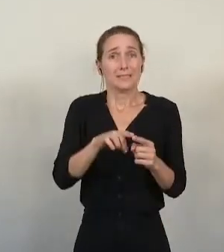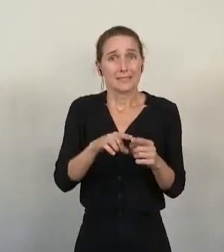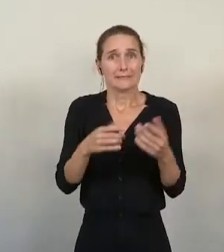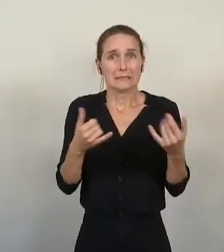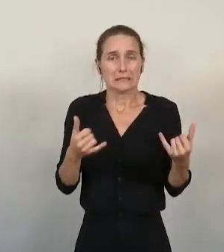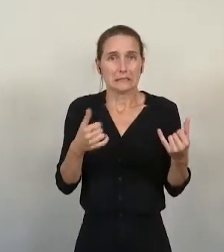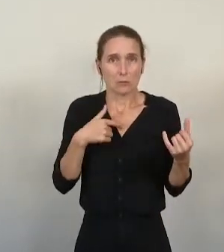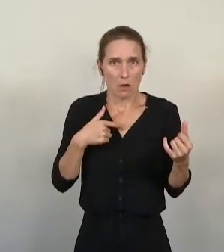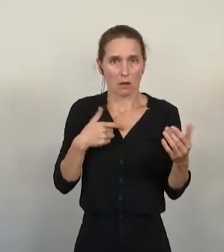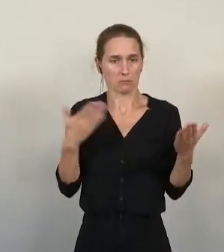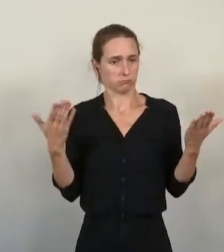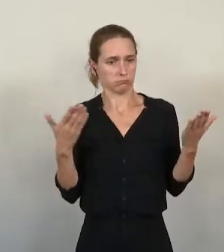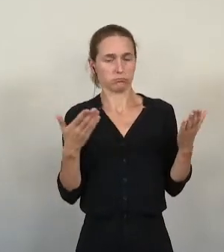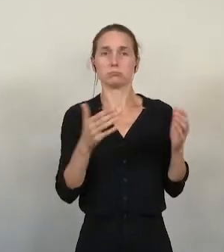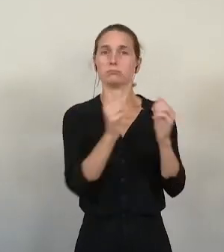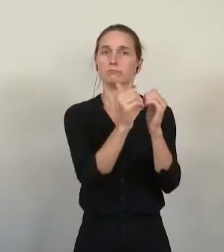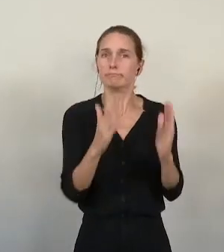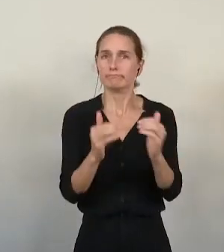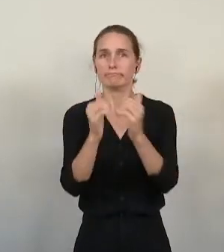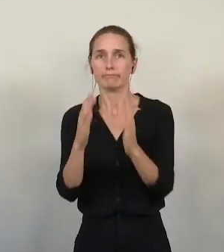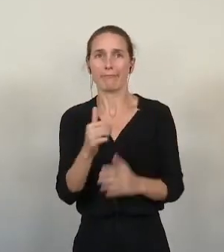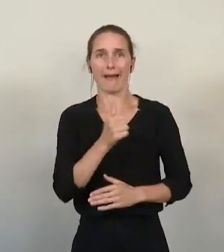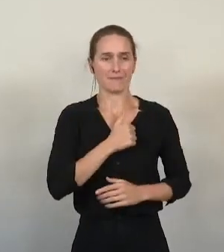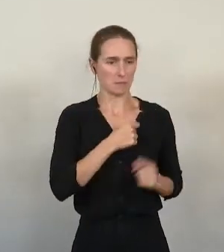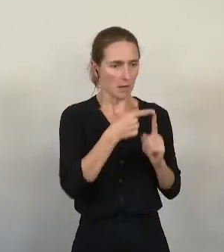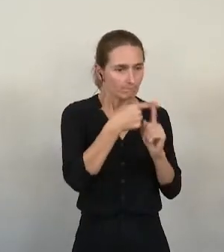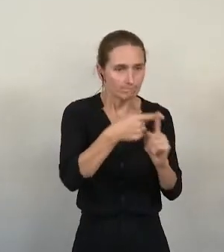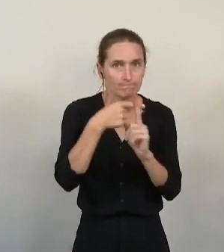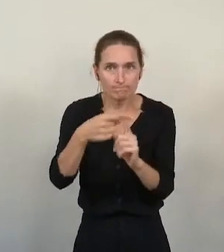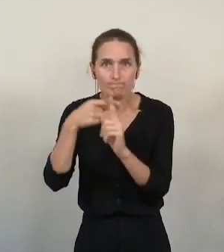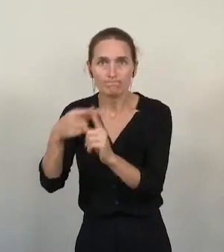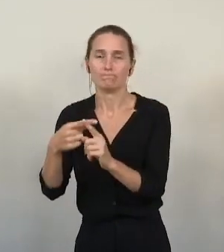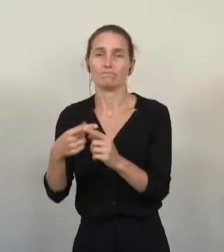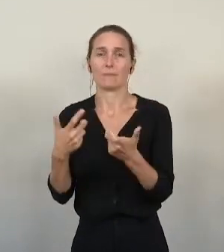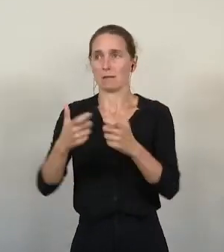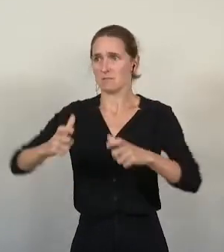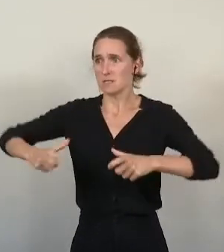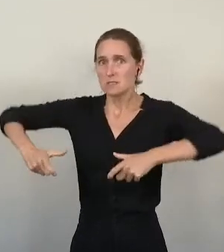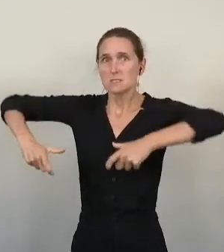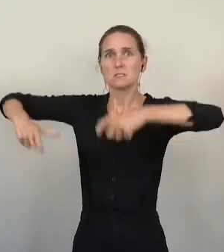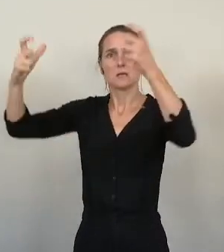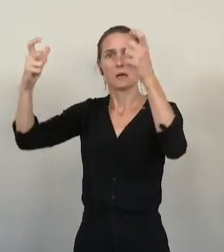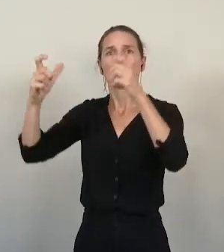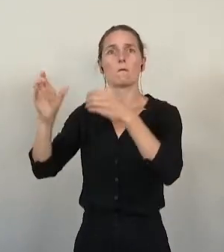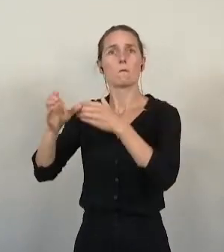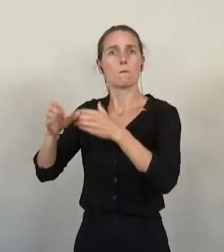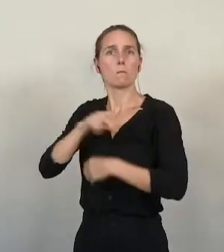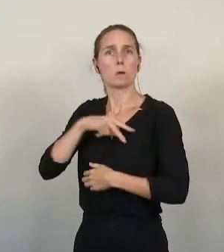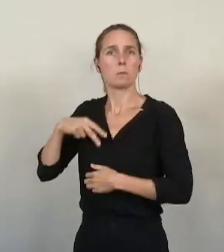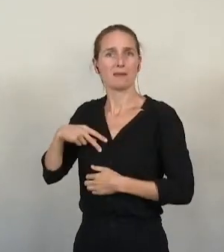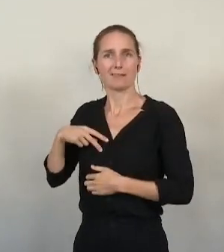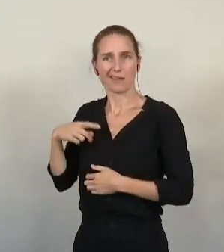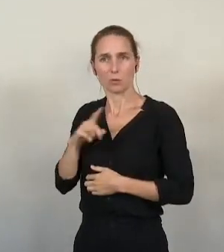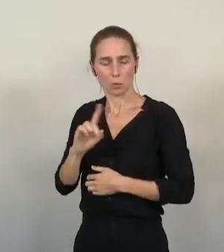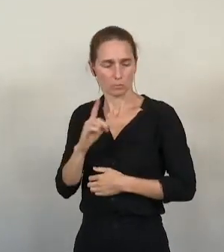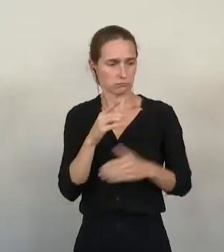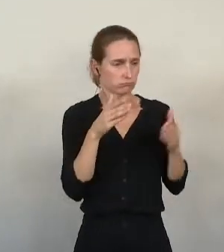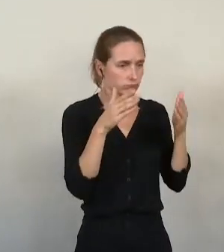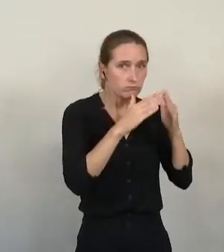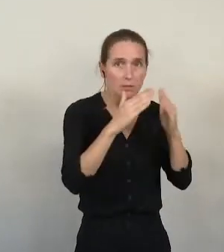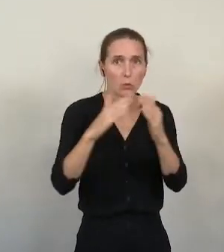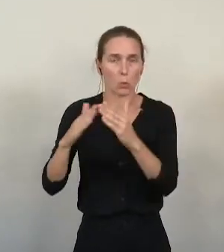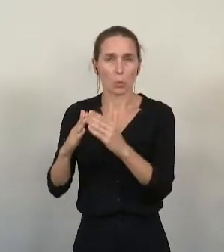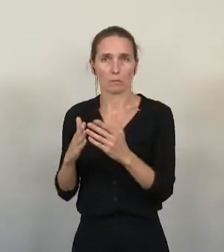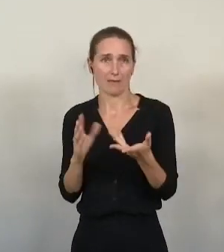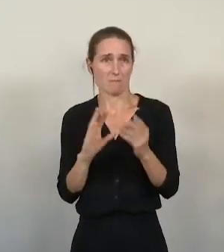individuellement. Un maillage plus fin que les seules copropriétés, mais avec toujours le même souci, à destination des